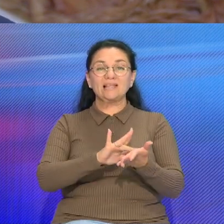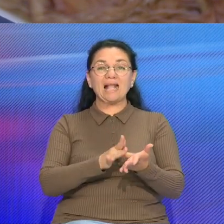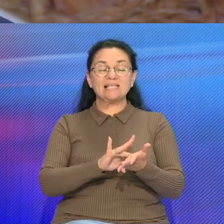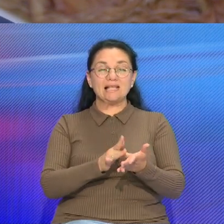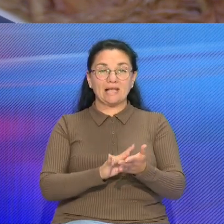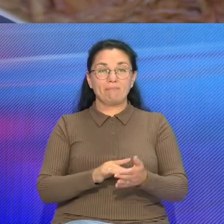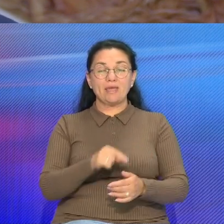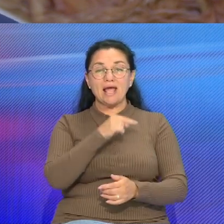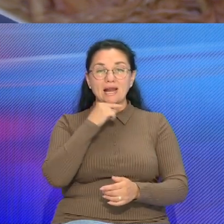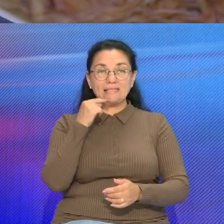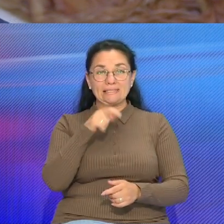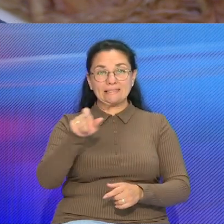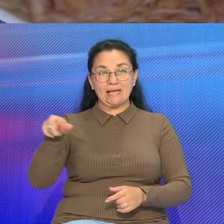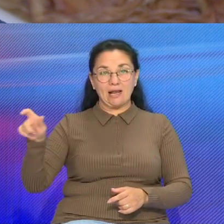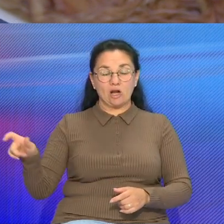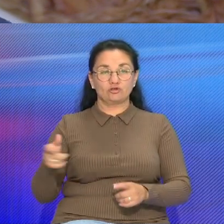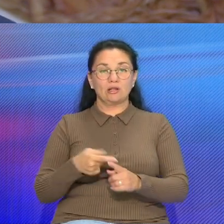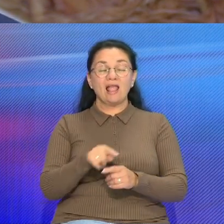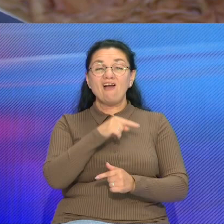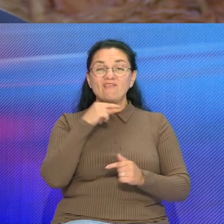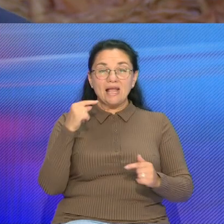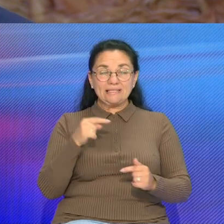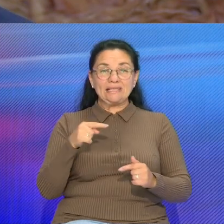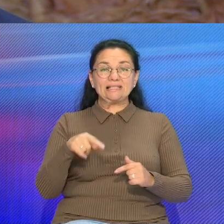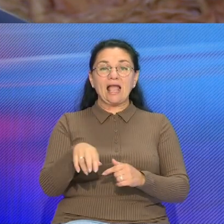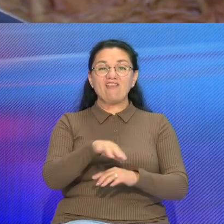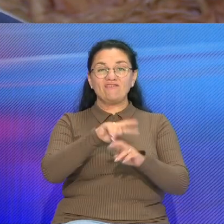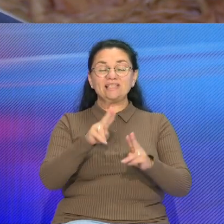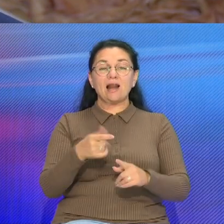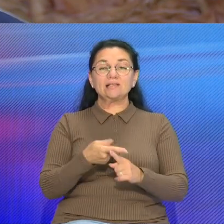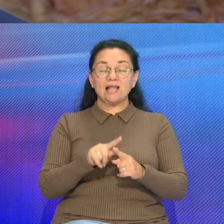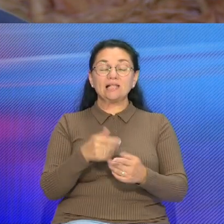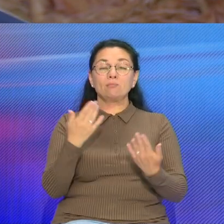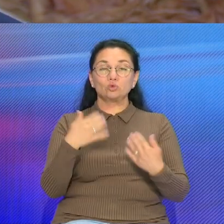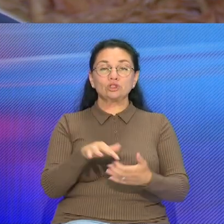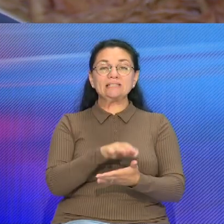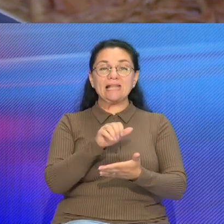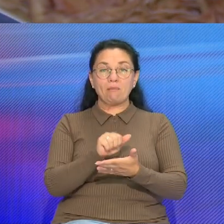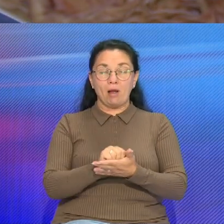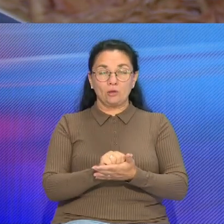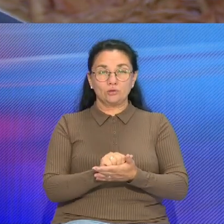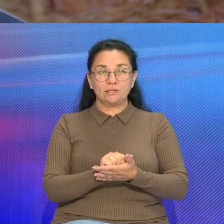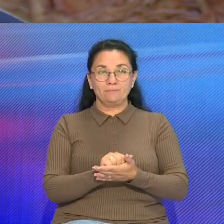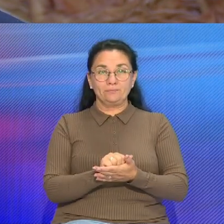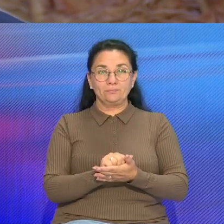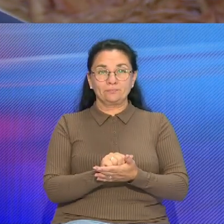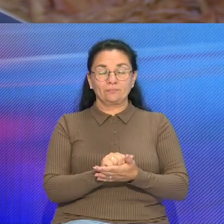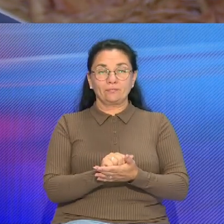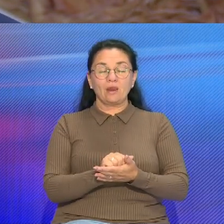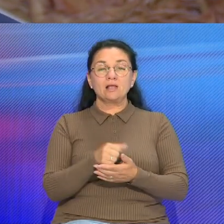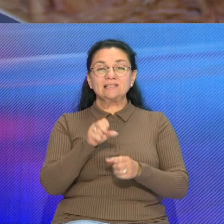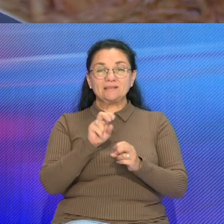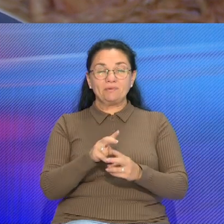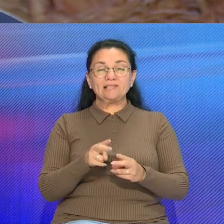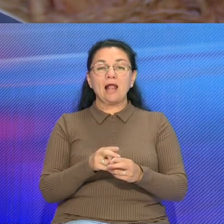В Российской Федерации этим вопросом занимается непосредственно именно подразделение